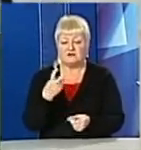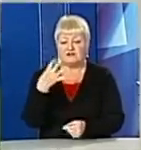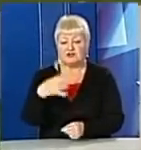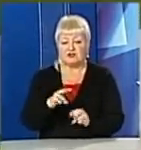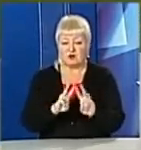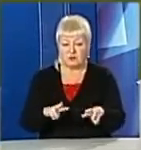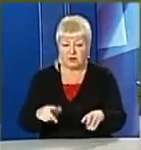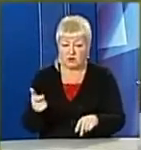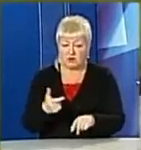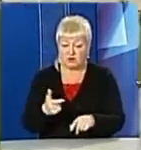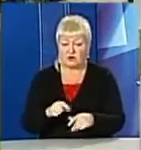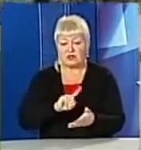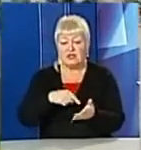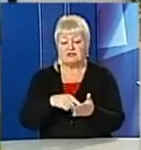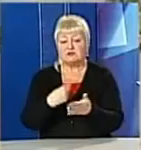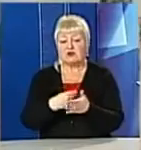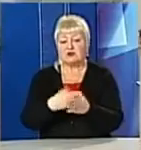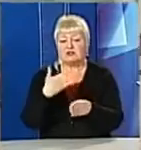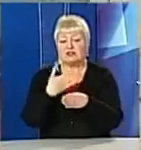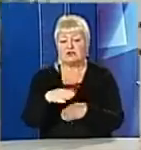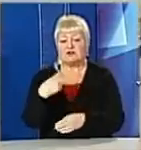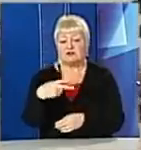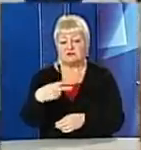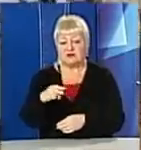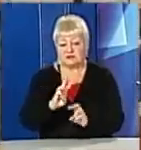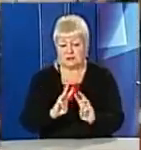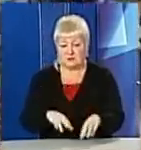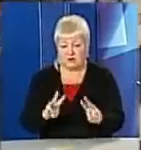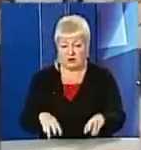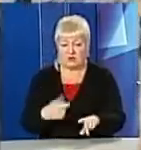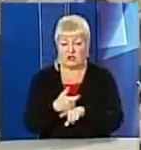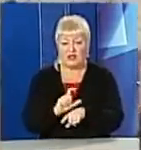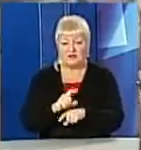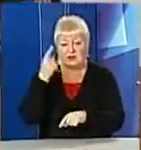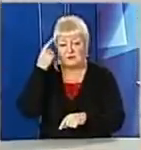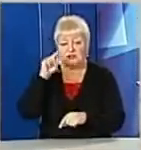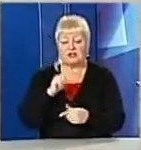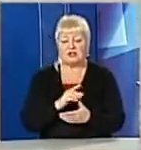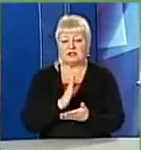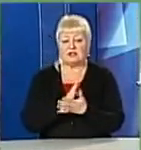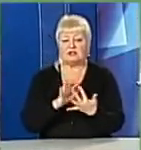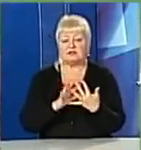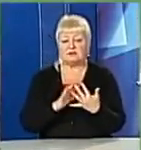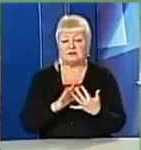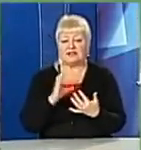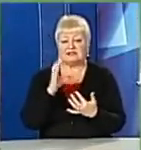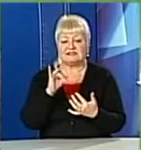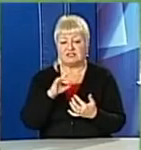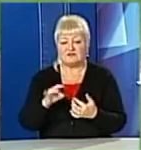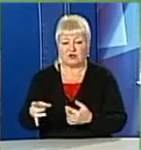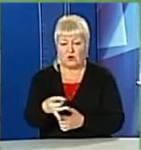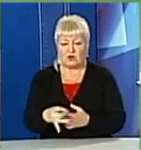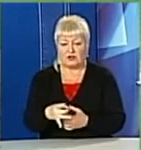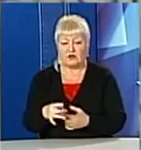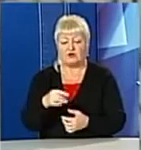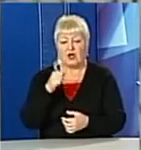гривень, однак з міського бюджету виділять близько 20 мільйонів. Найбільше ідеї подали жителі з Сихівського району. В минулому лідером